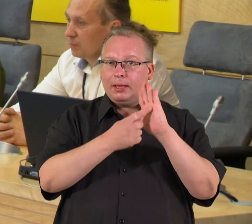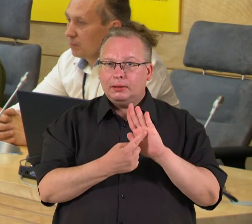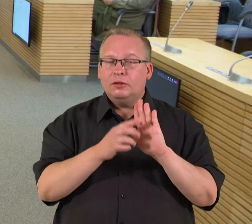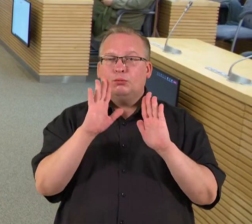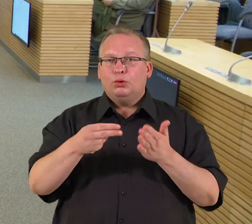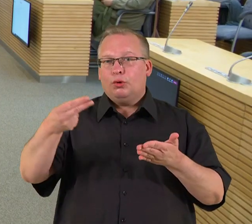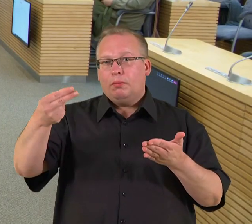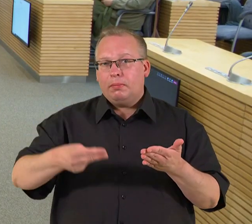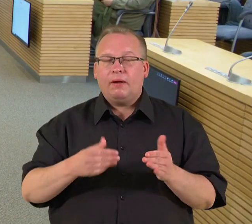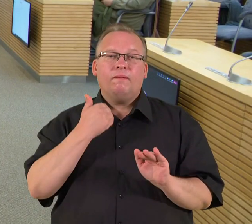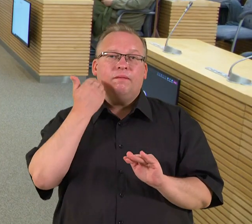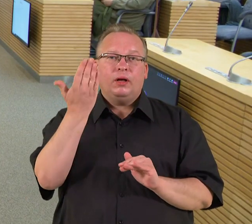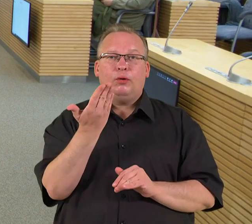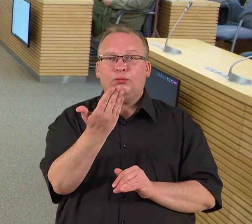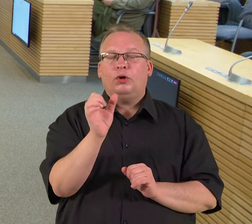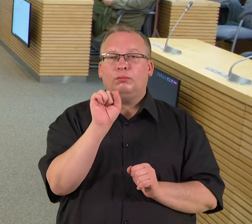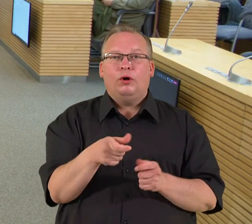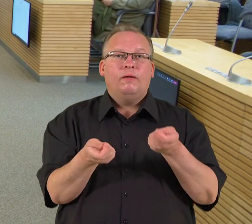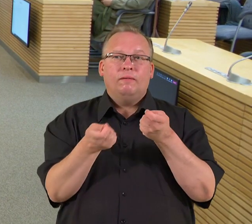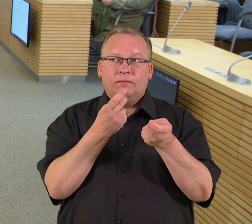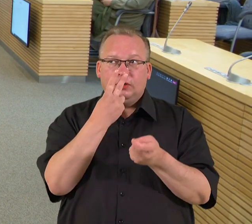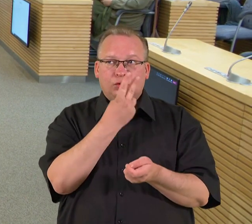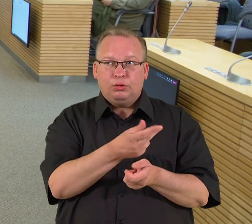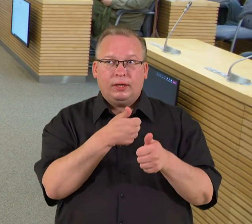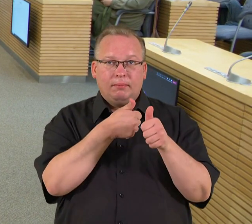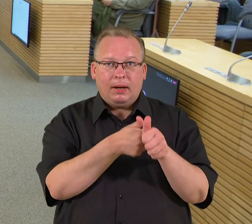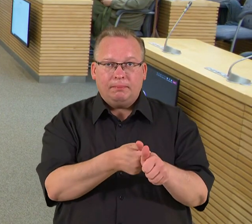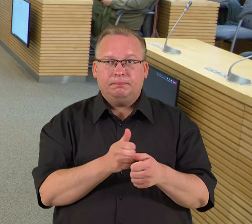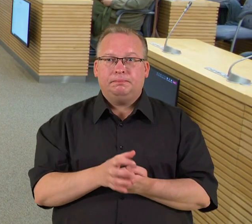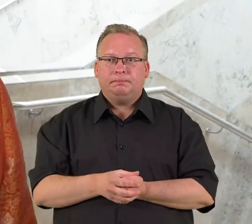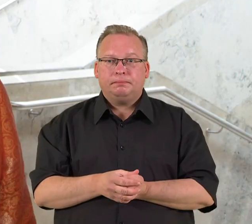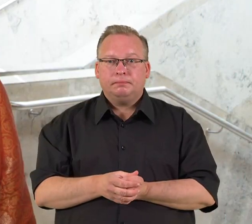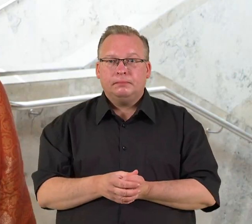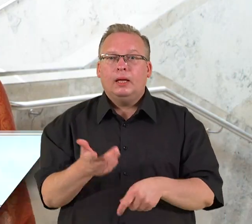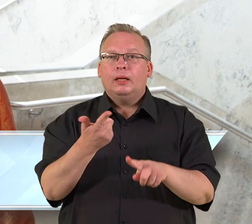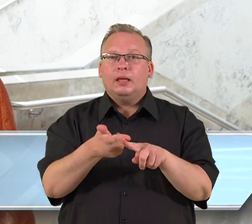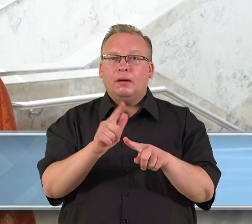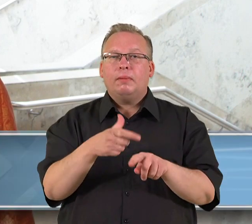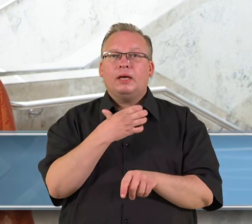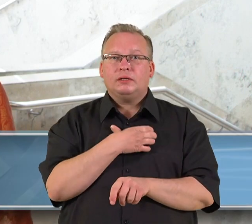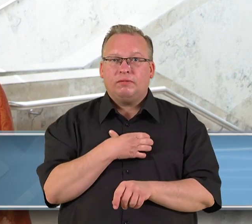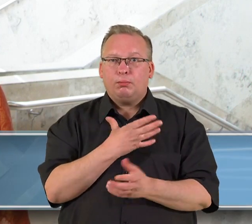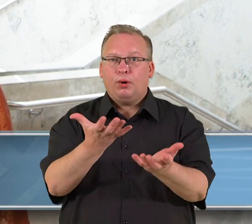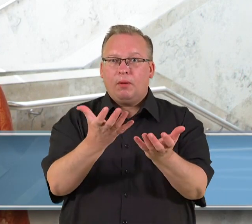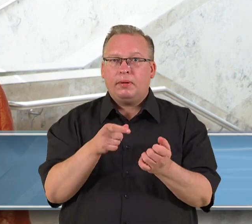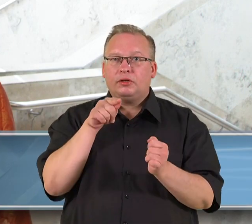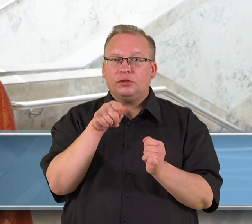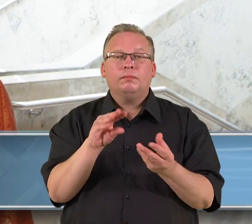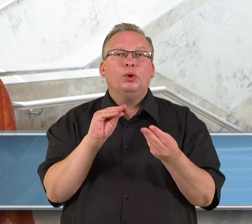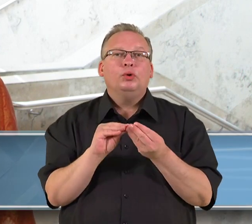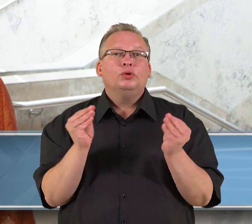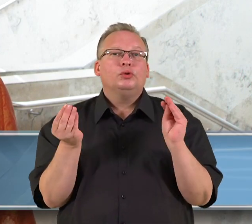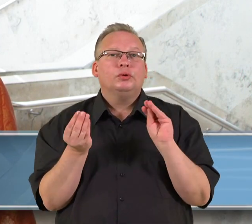pasirašytas, bet po to juo būtų ir vadovaujamasi. Labai svarbu priemus šitą susitarimą,